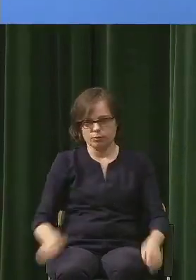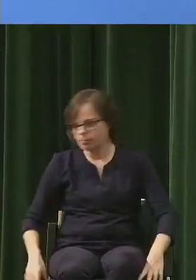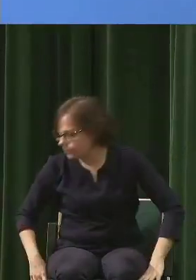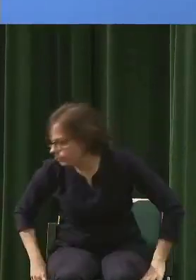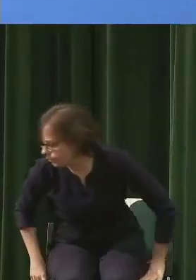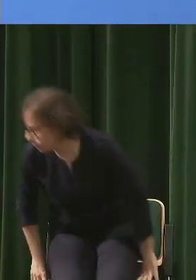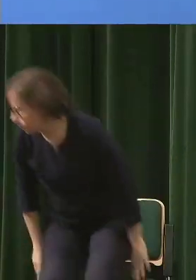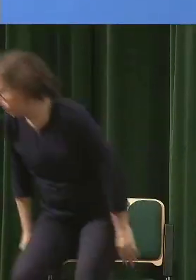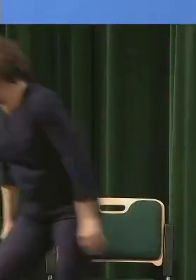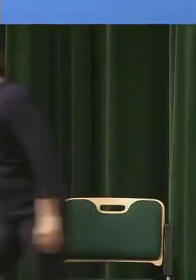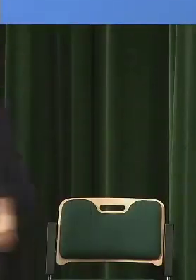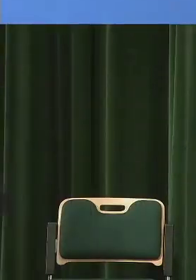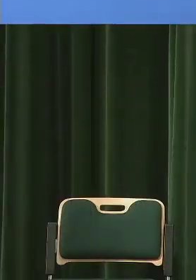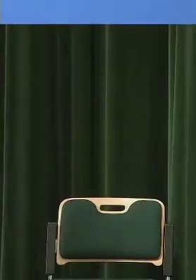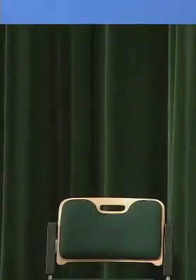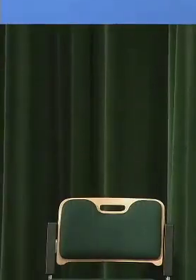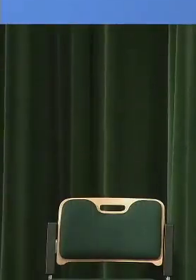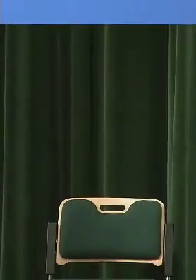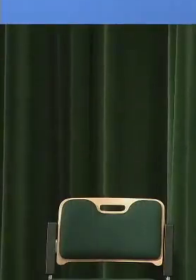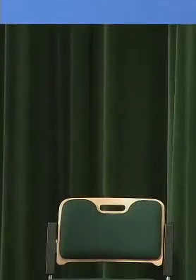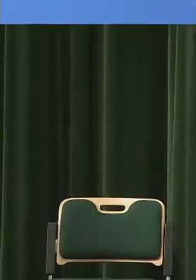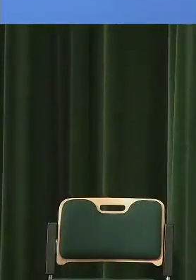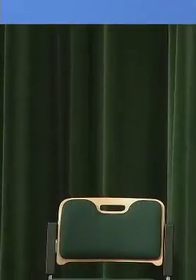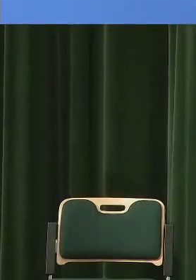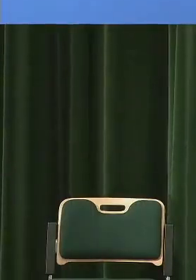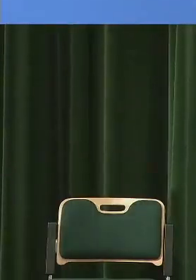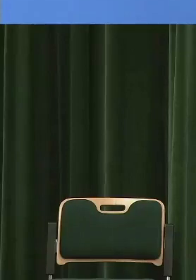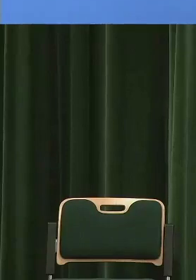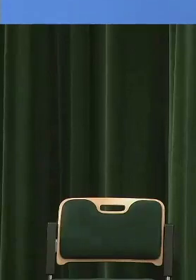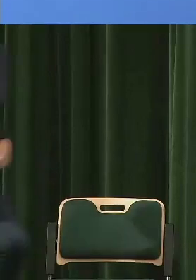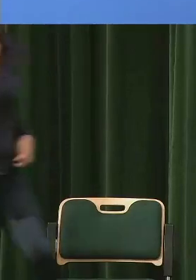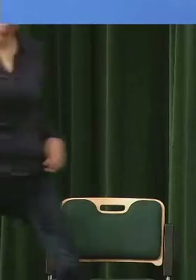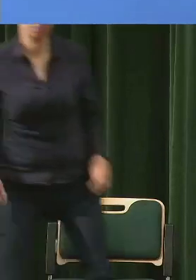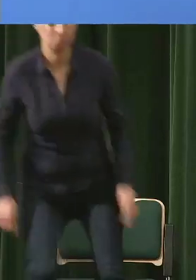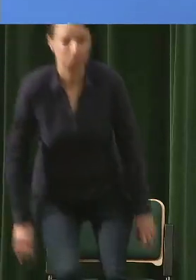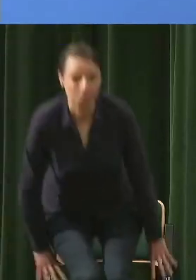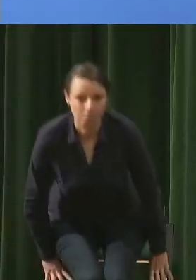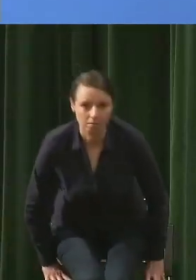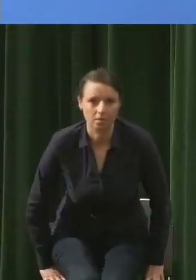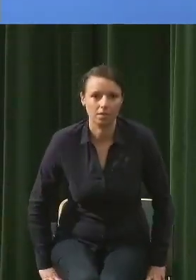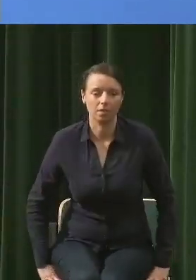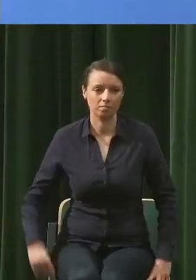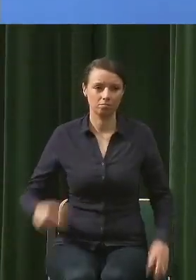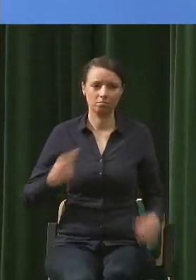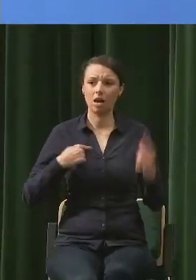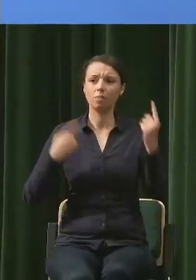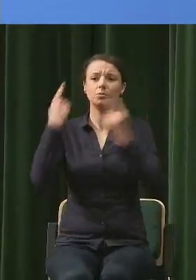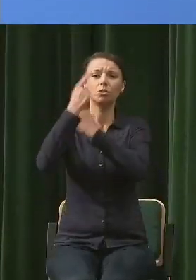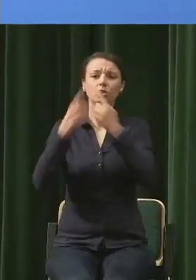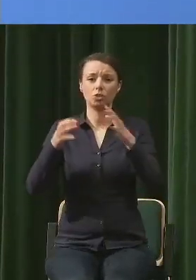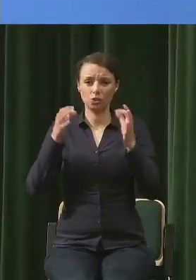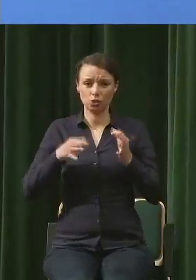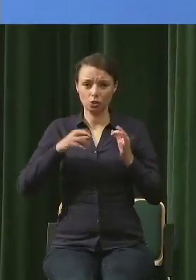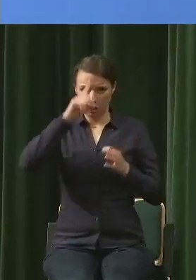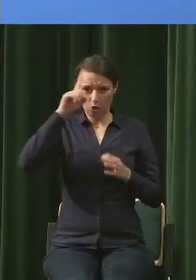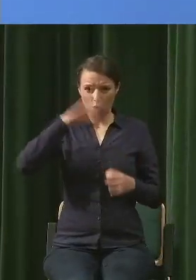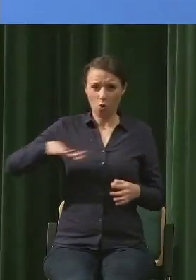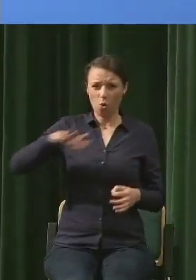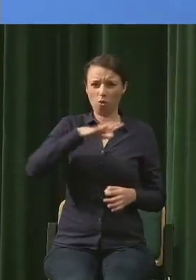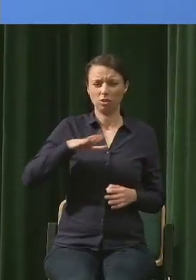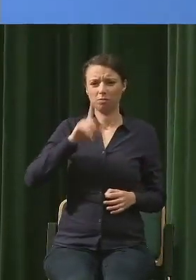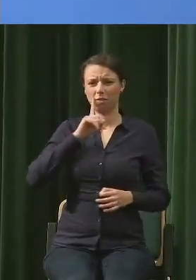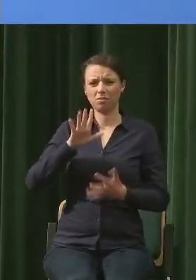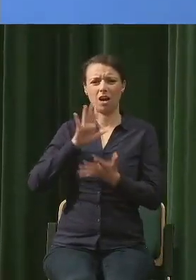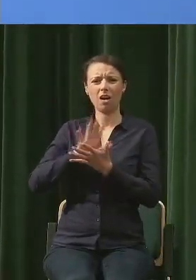Ja mam wrażenie, że rzeczywiście ludzie generalnie są na tyle zmęczeni teraz, zmęczeni,